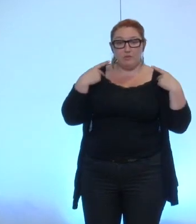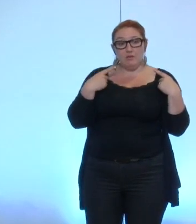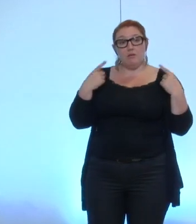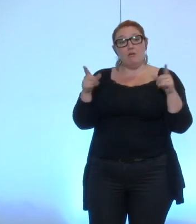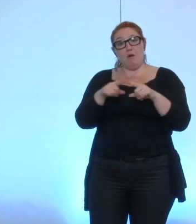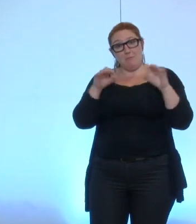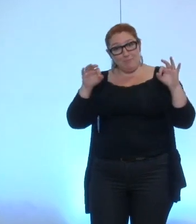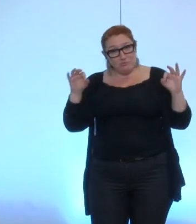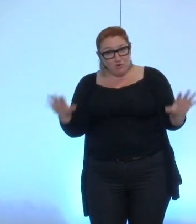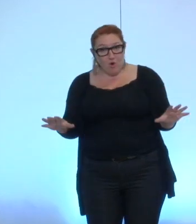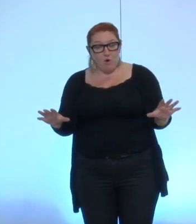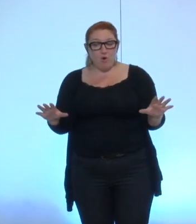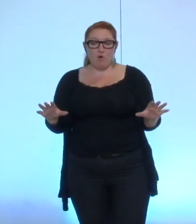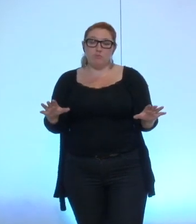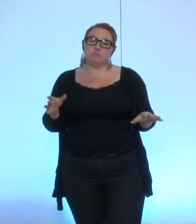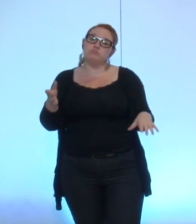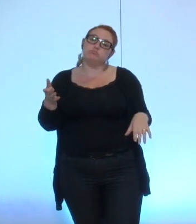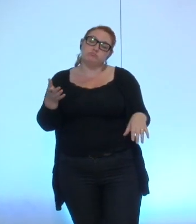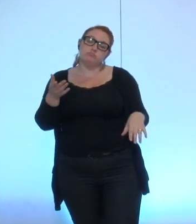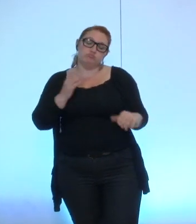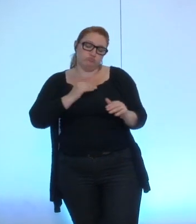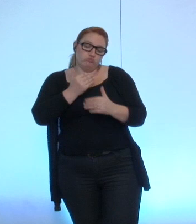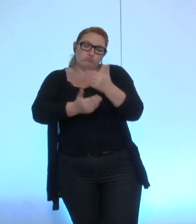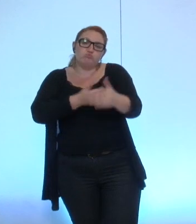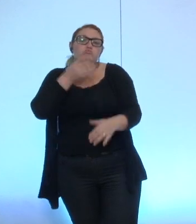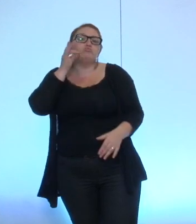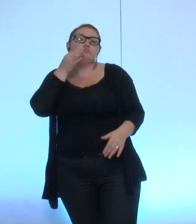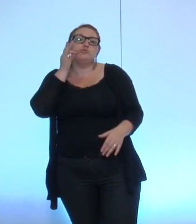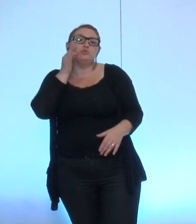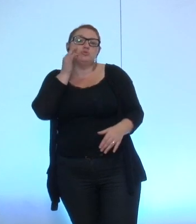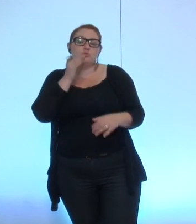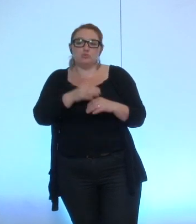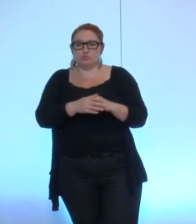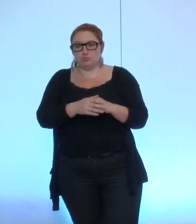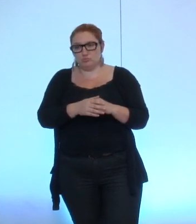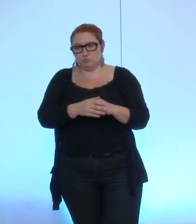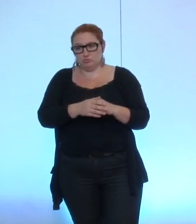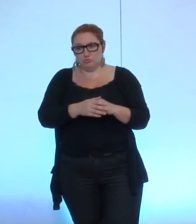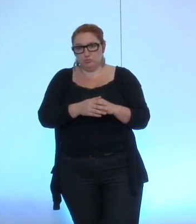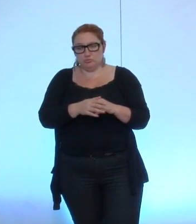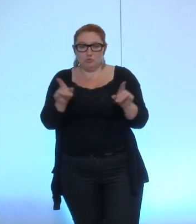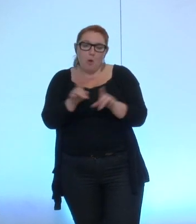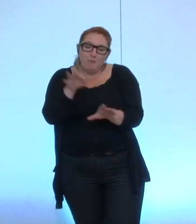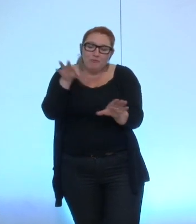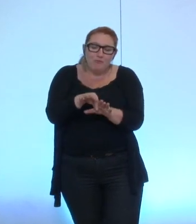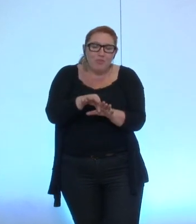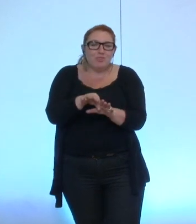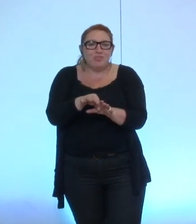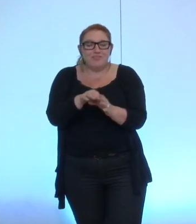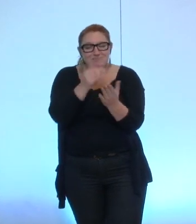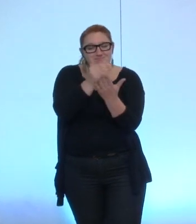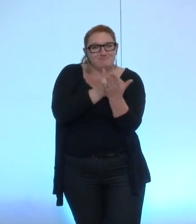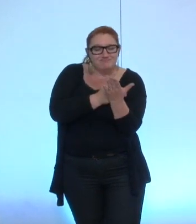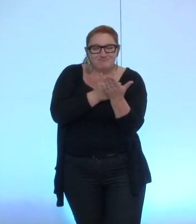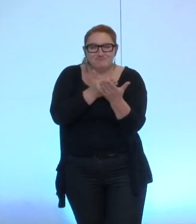s'il y a eu une petite avancée à travers la manière dont étaient construits les bulletins de vote il n'en demeure pas